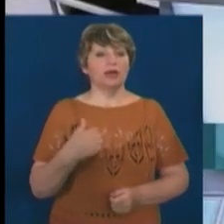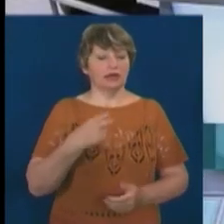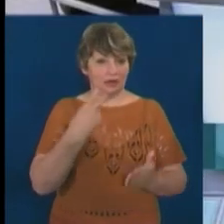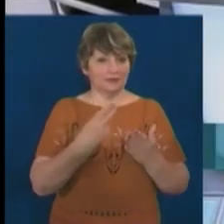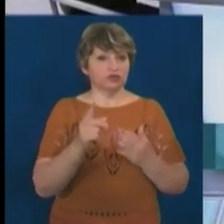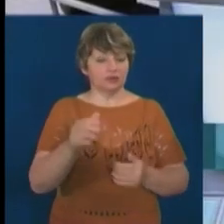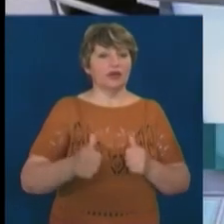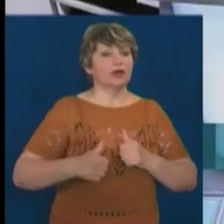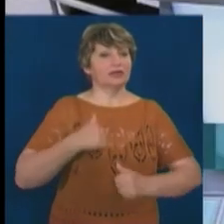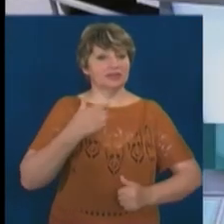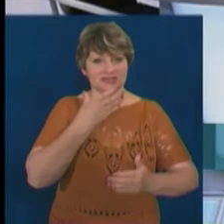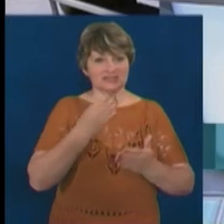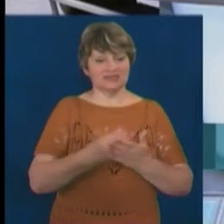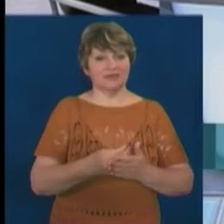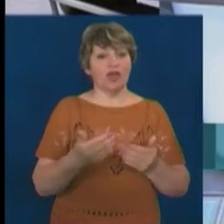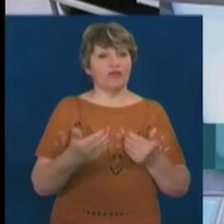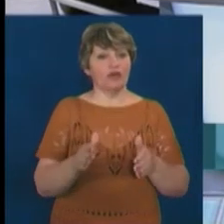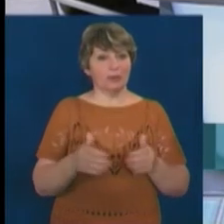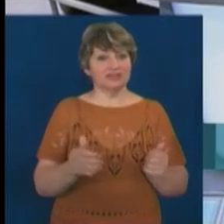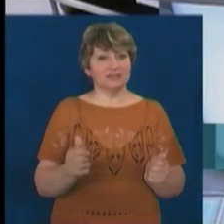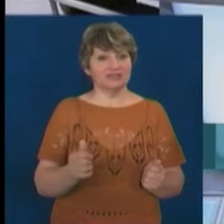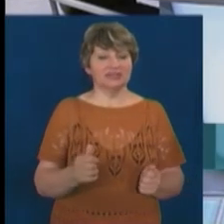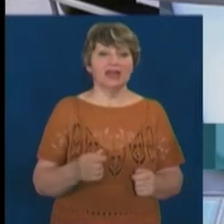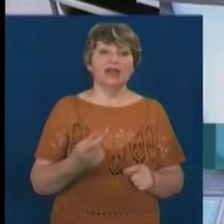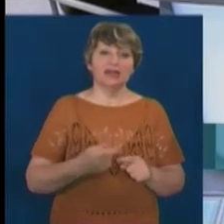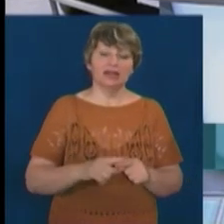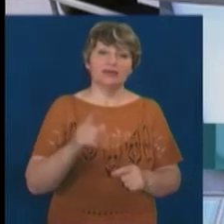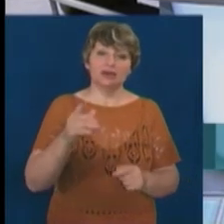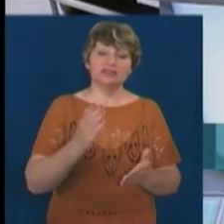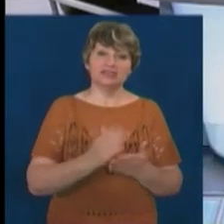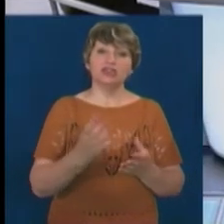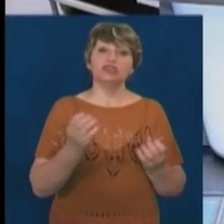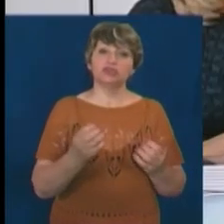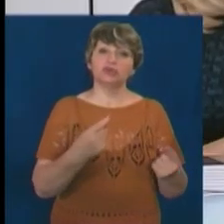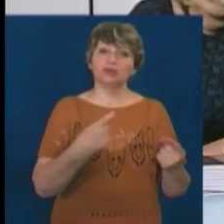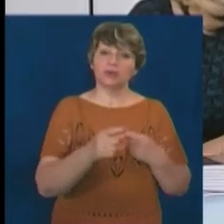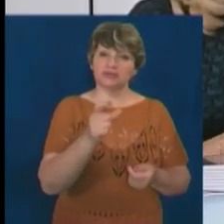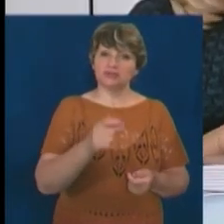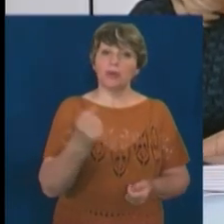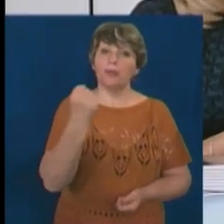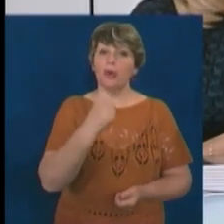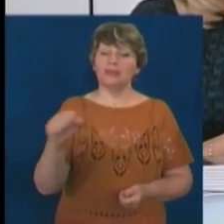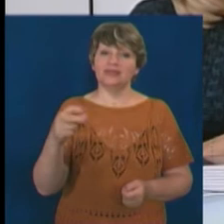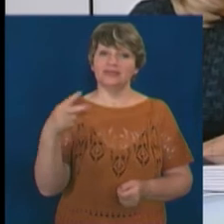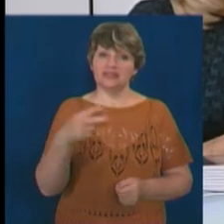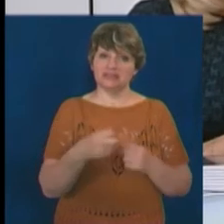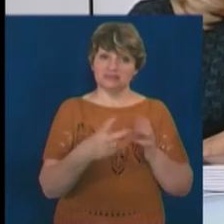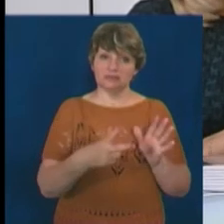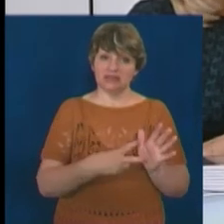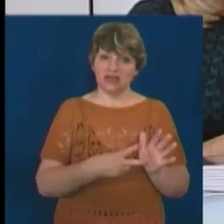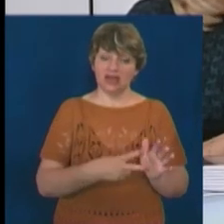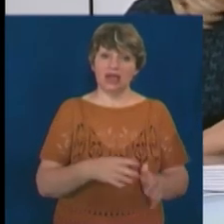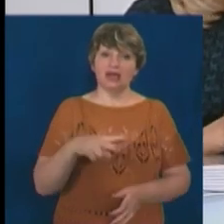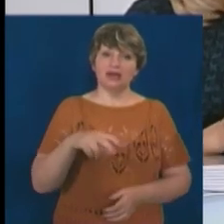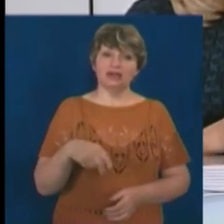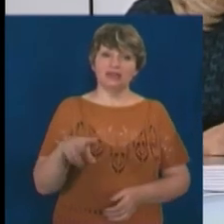цією випусковицю, але я думаю, що не гірше ставлення у вас і до ще однієї. Вона є переможцем 2017 року. Йдеться про Лідію